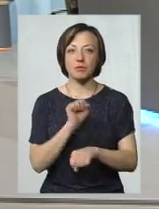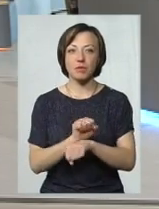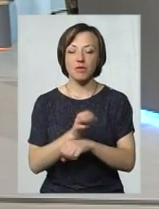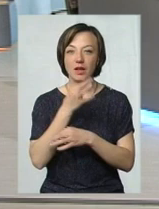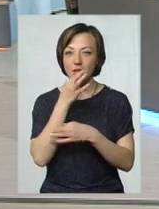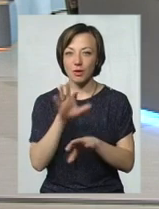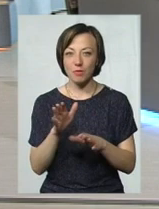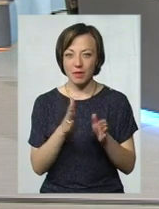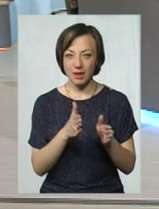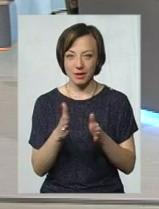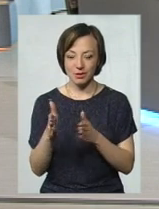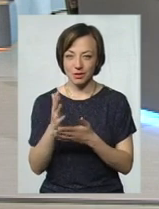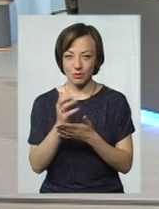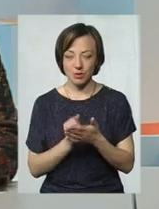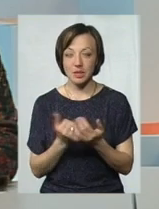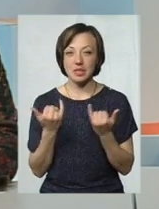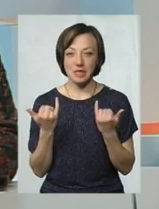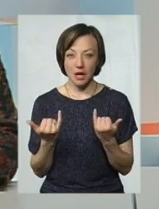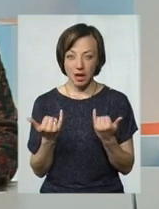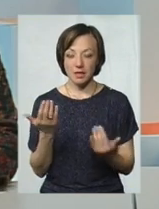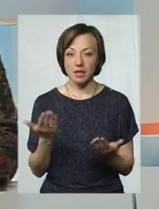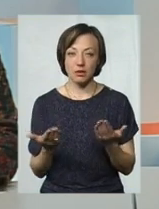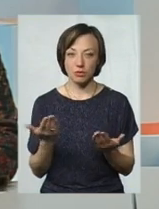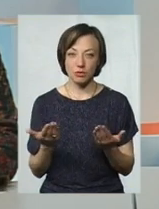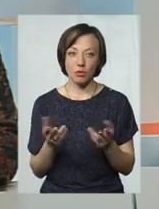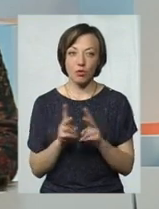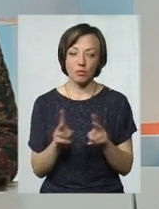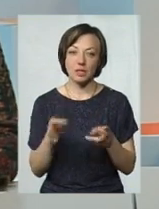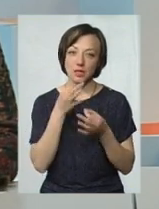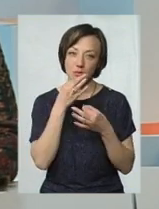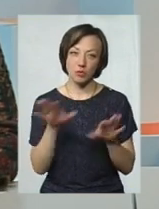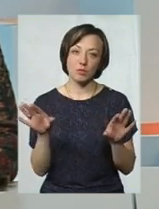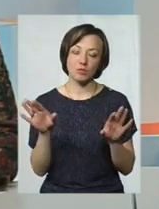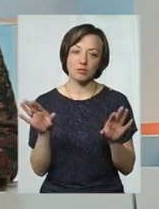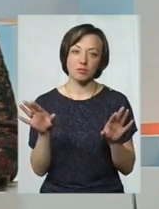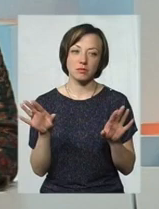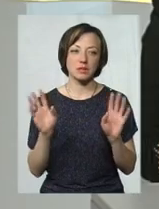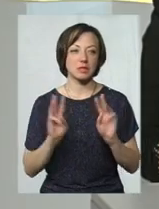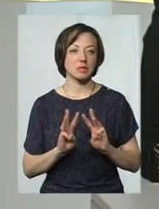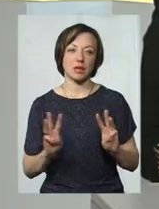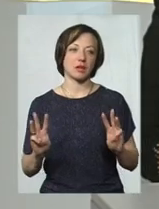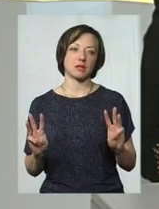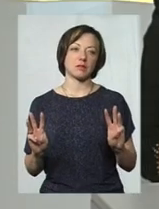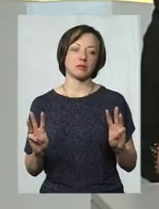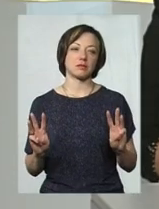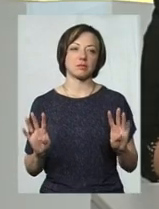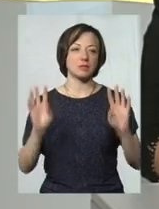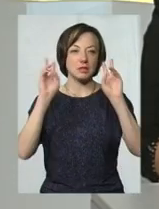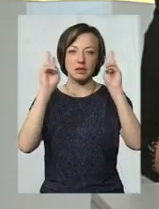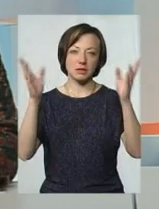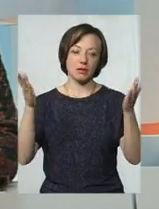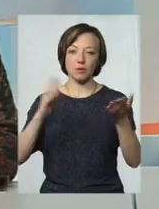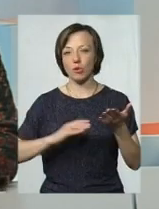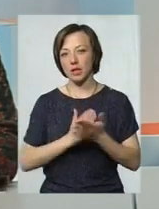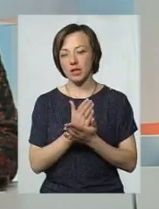ресурс. Тобто, зараз, якщо, наприклад, комусь не сподобався будь-який сайт, просто будь-який, не знають, з якої точки, з